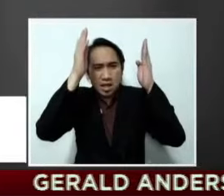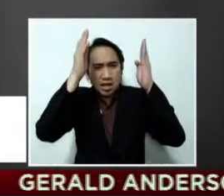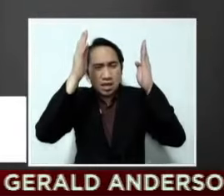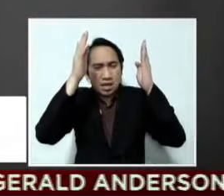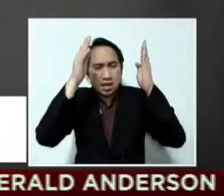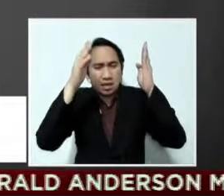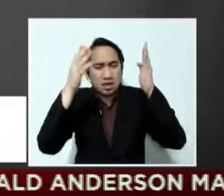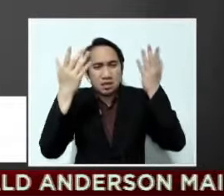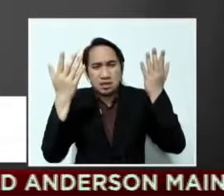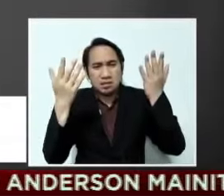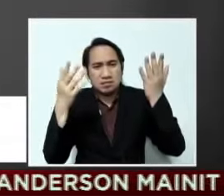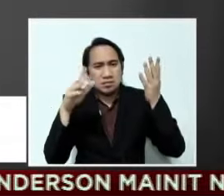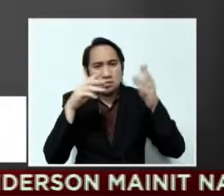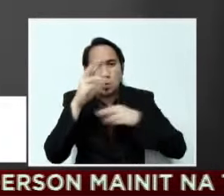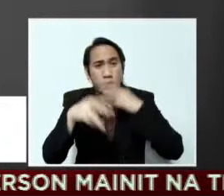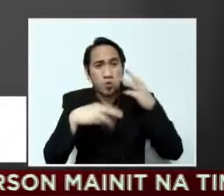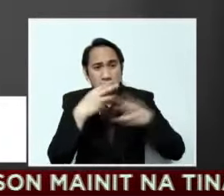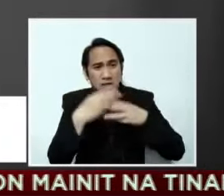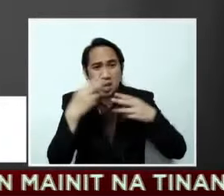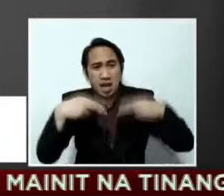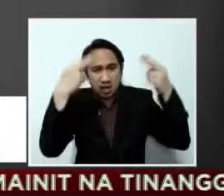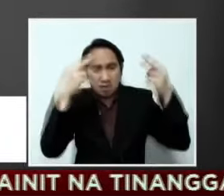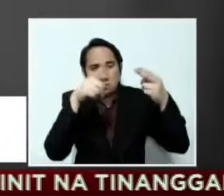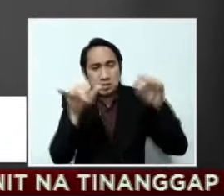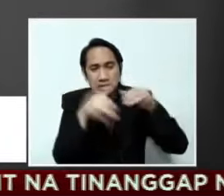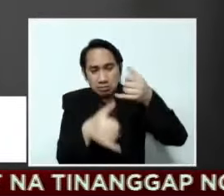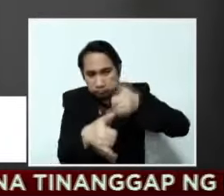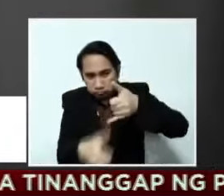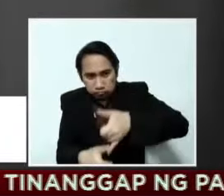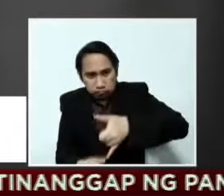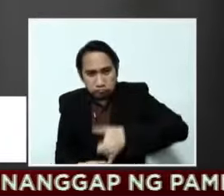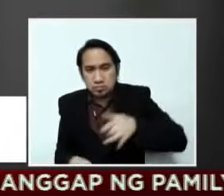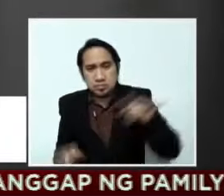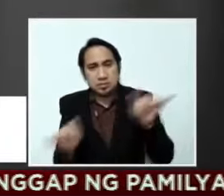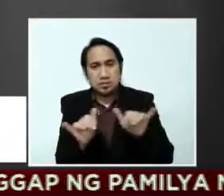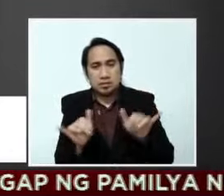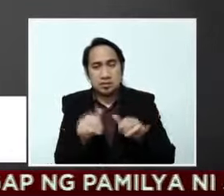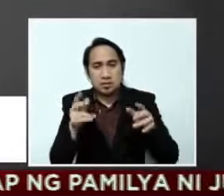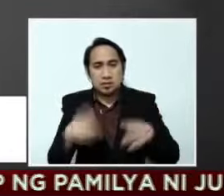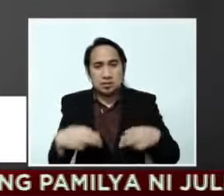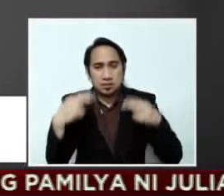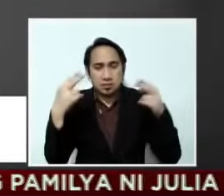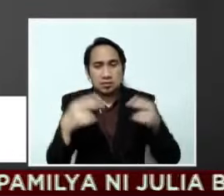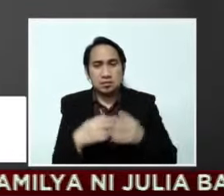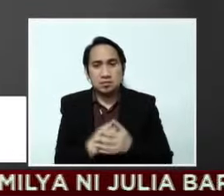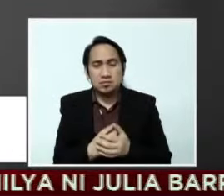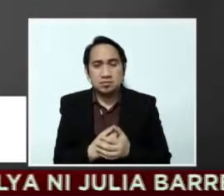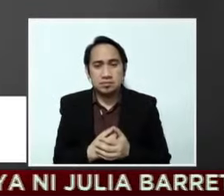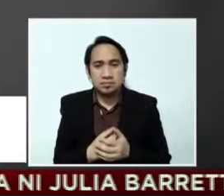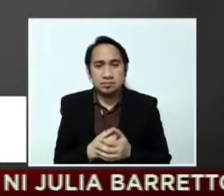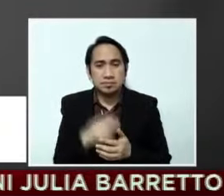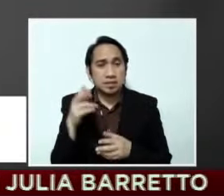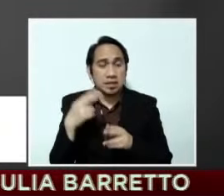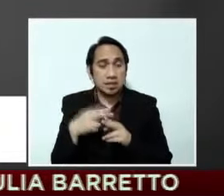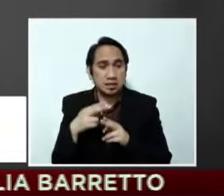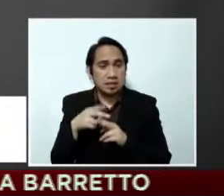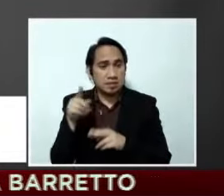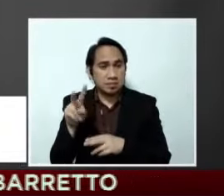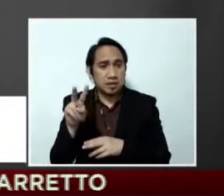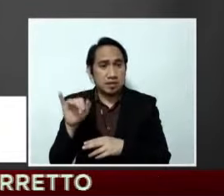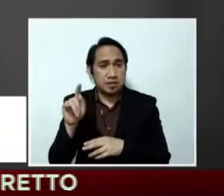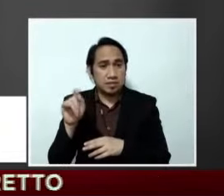buong mundo. Kasama ni Onda na nagtungo sa Mden Deep ang kilalang undersea explorer na si Victor